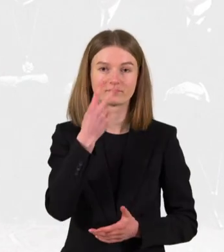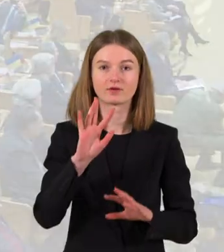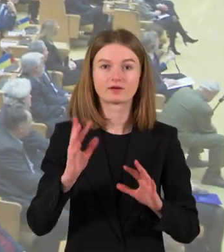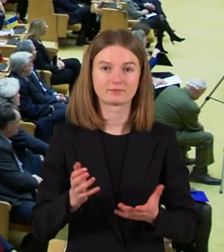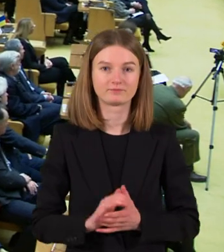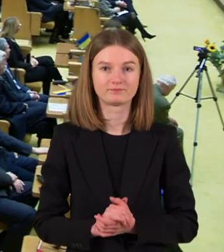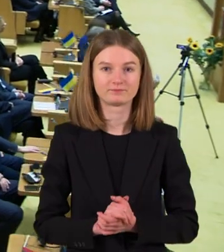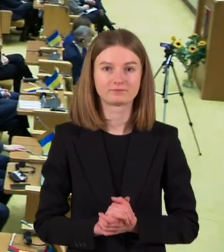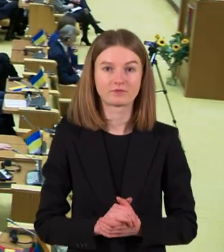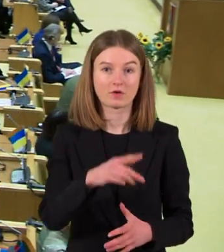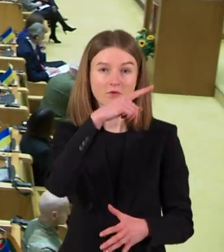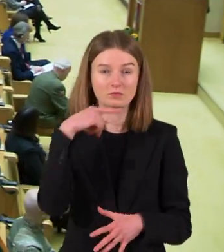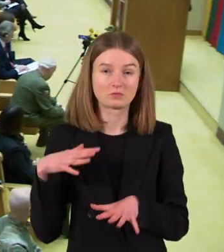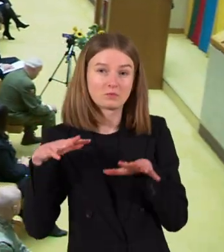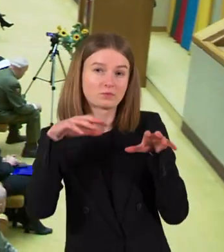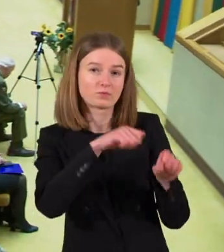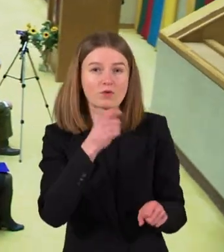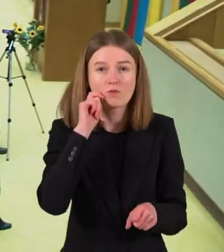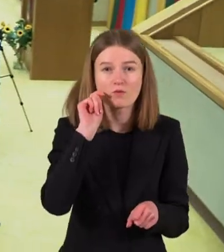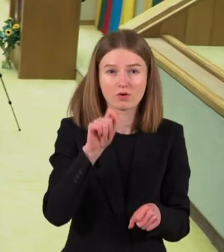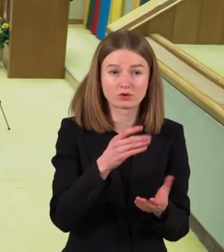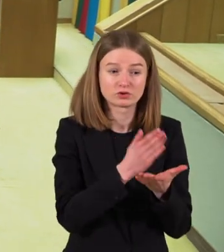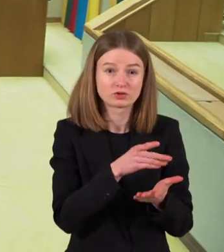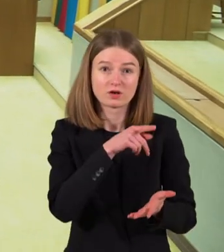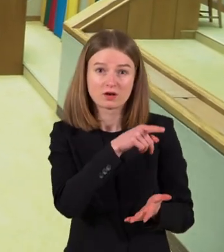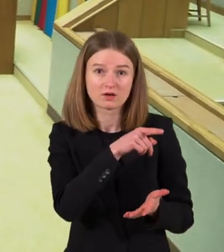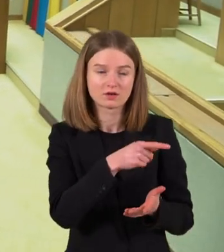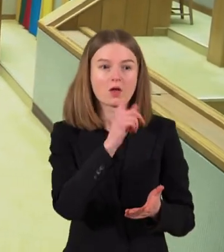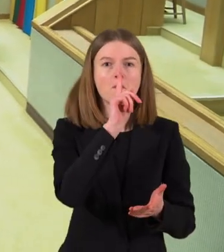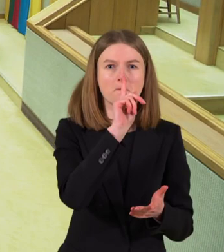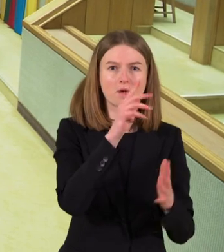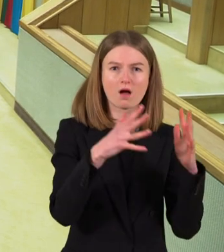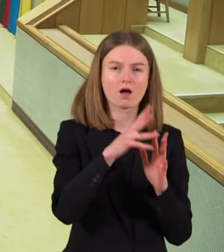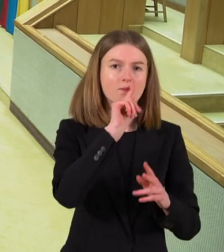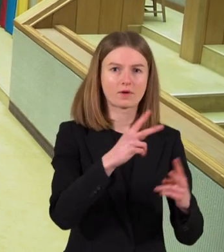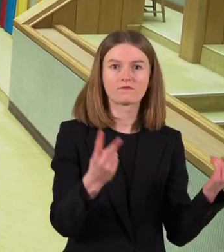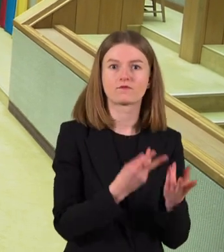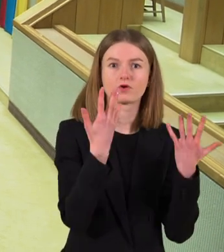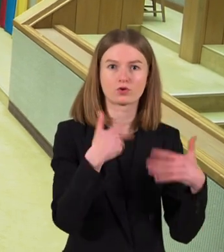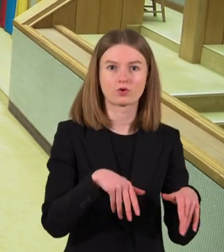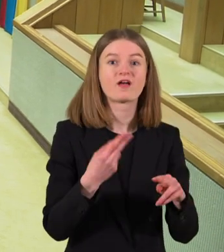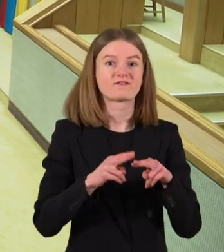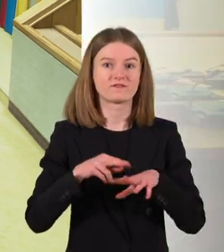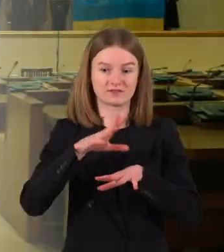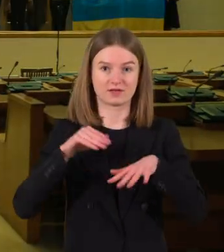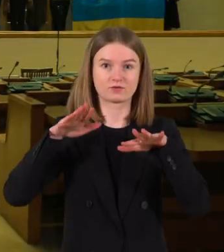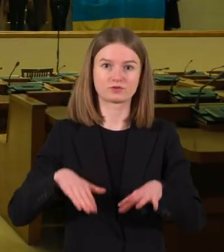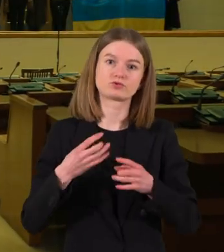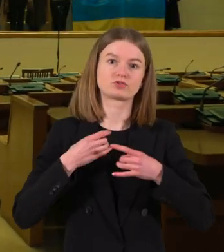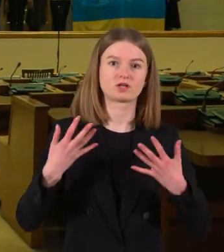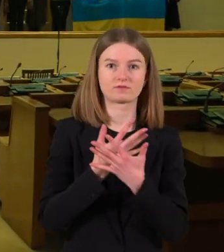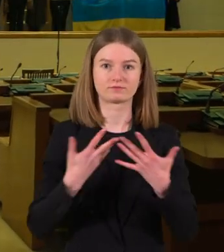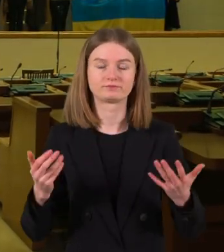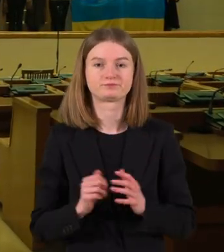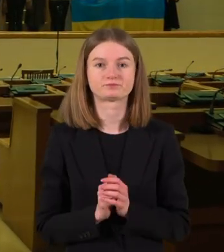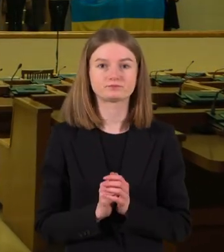matysite, Rusijos plataus masto karinės invazijos į Ukrainą metinę Seimas pažymėjo specialiais renginiais. Seimo